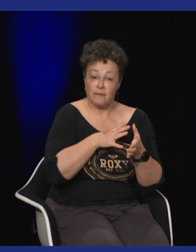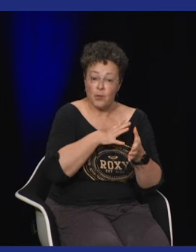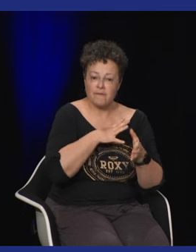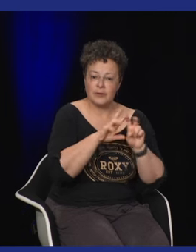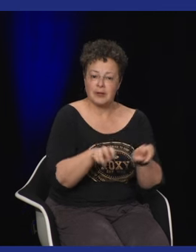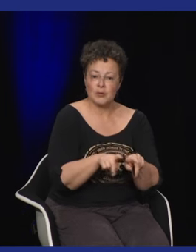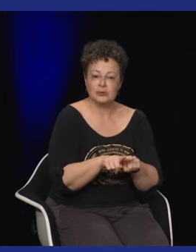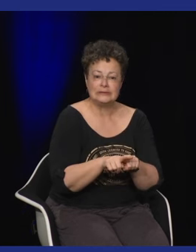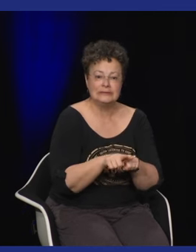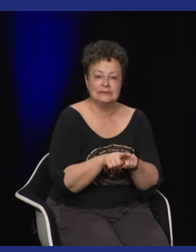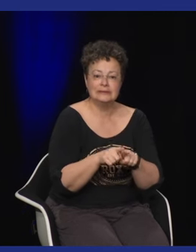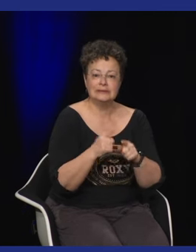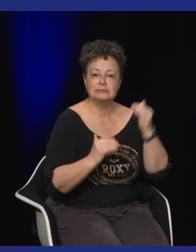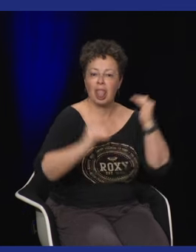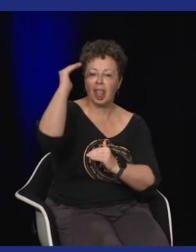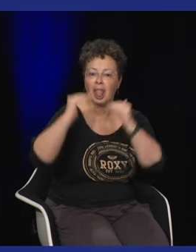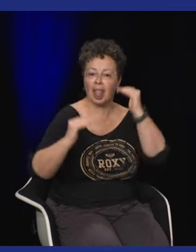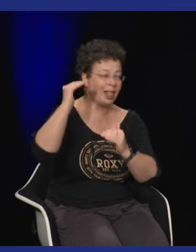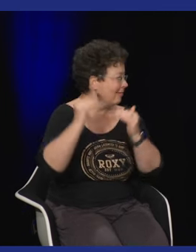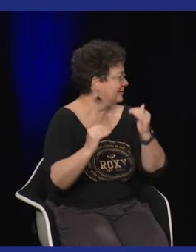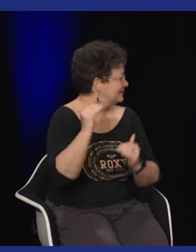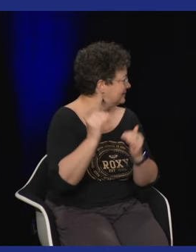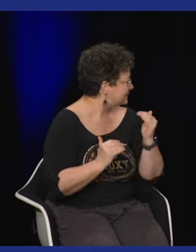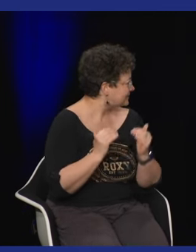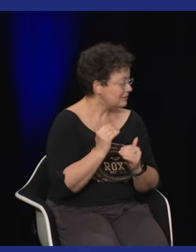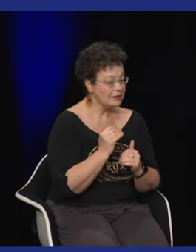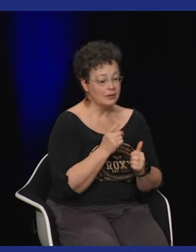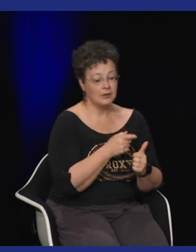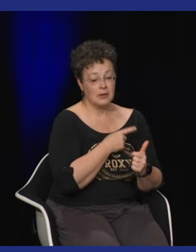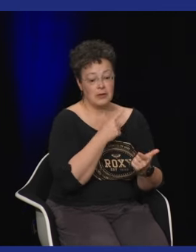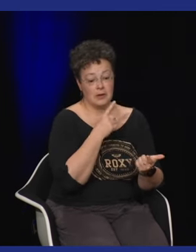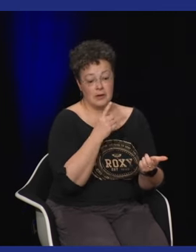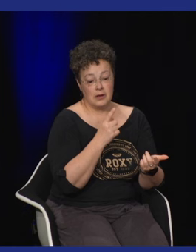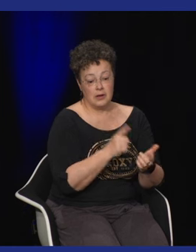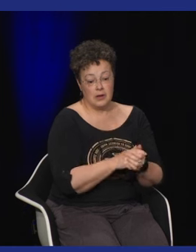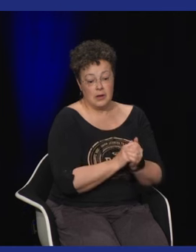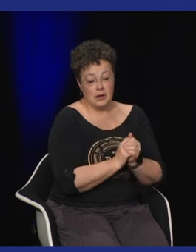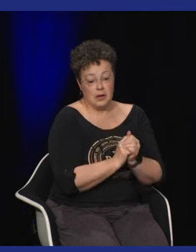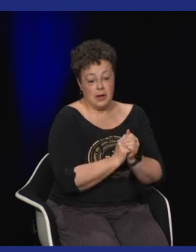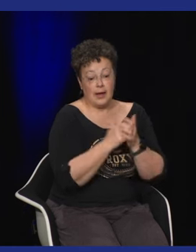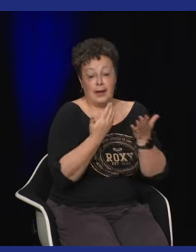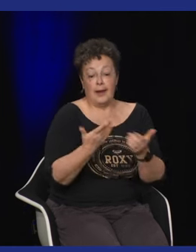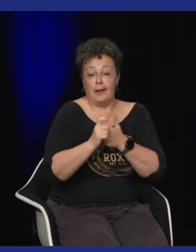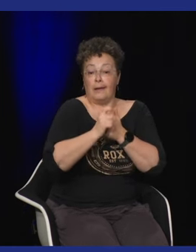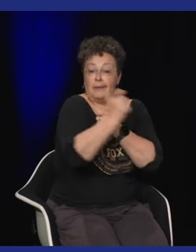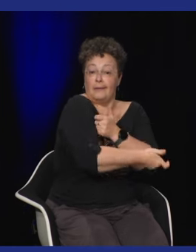comment contrôler comment gérer il faut penser qu'il faut avoir un diplôme est qu'il faut en avoir un comment on évalue tout ça